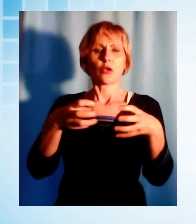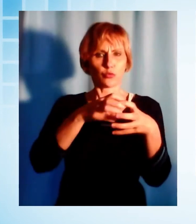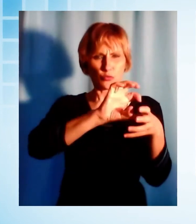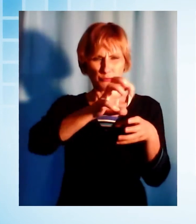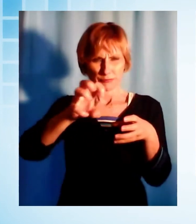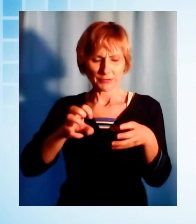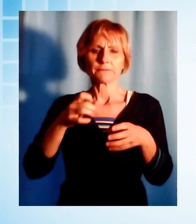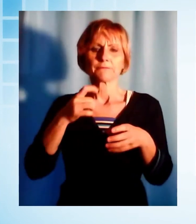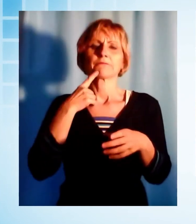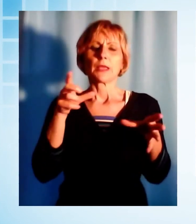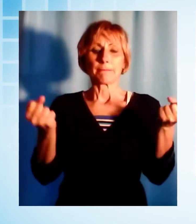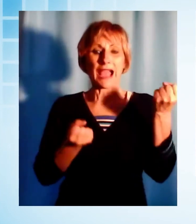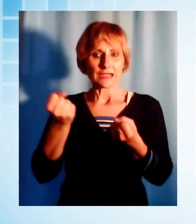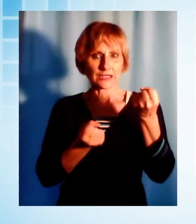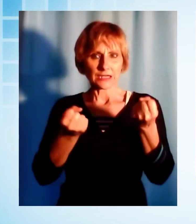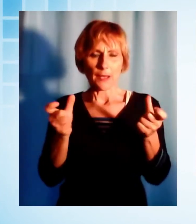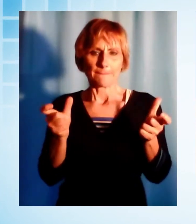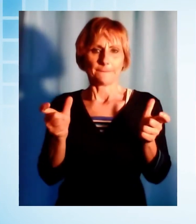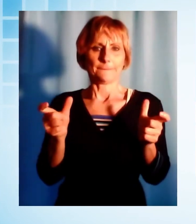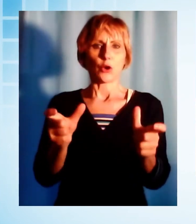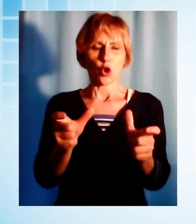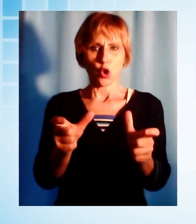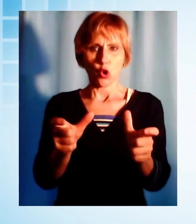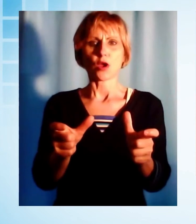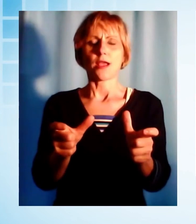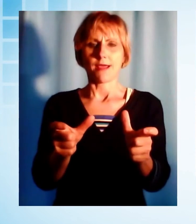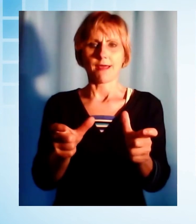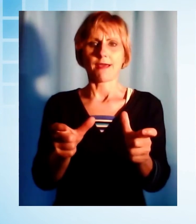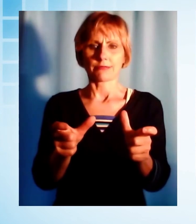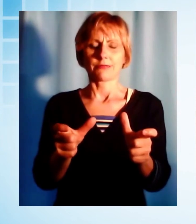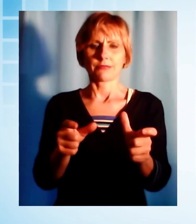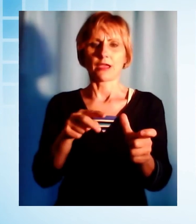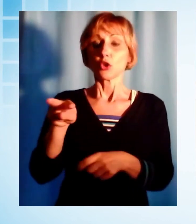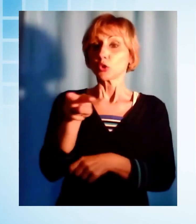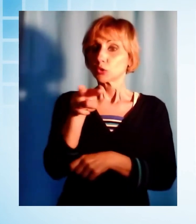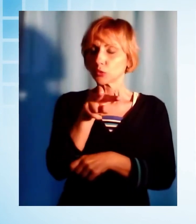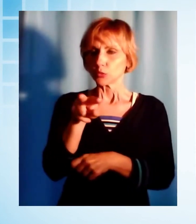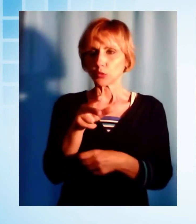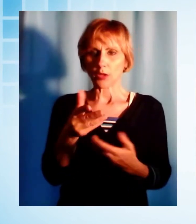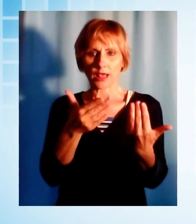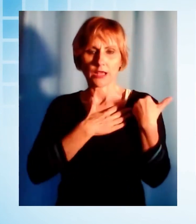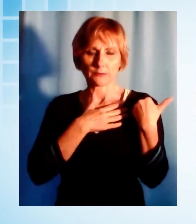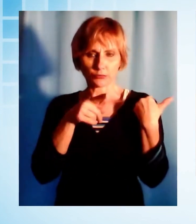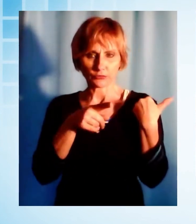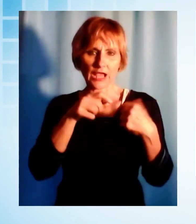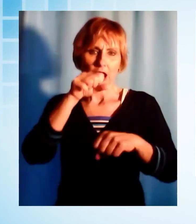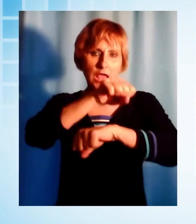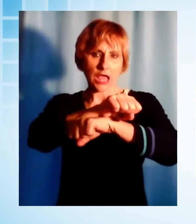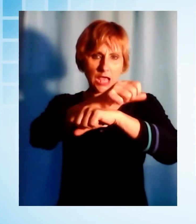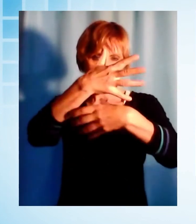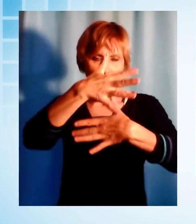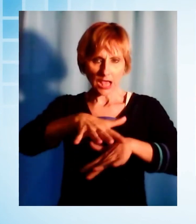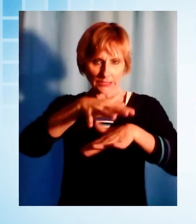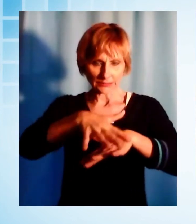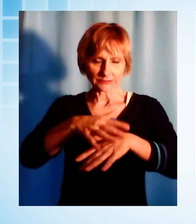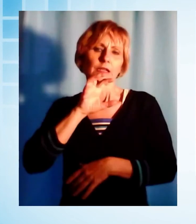bloccato e, sussistendo ancora le condizioni di flagranza di reato, i due responsabili sono stati tratti in arresto con l'accusa di